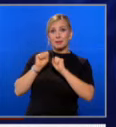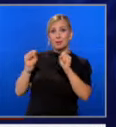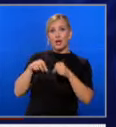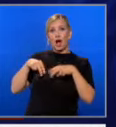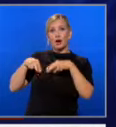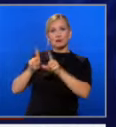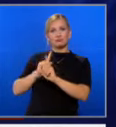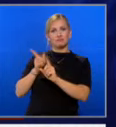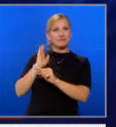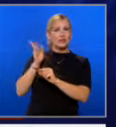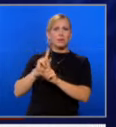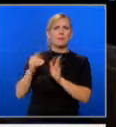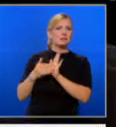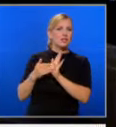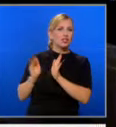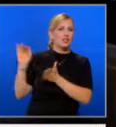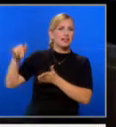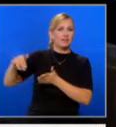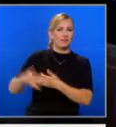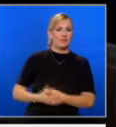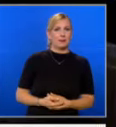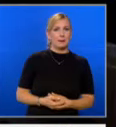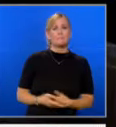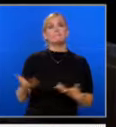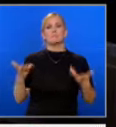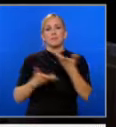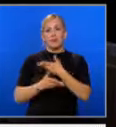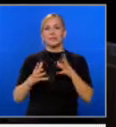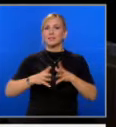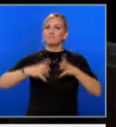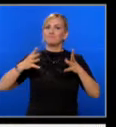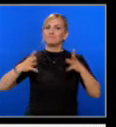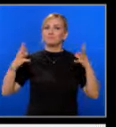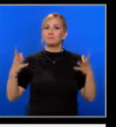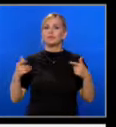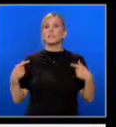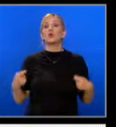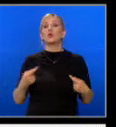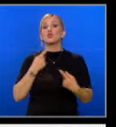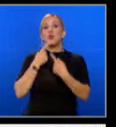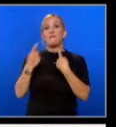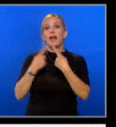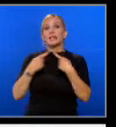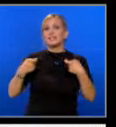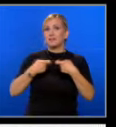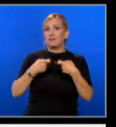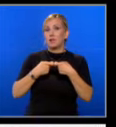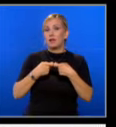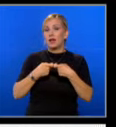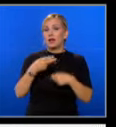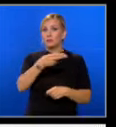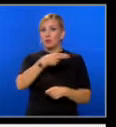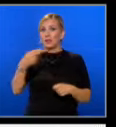ходят. Нямат причина да го правят. Дебатът предобия измеренията на словесна война по темата за економиката.